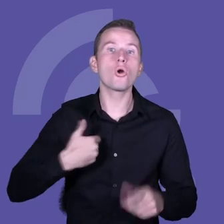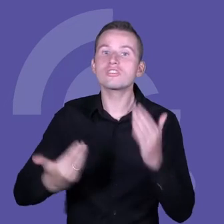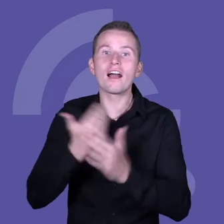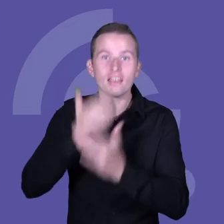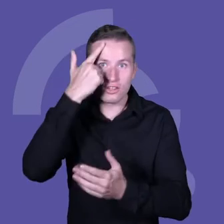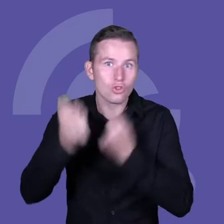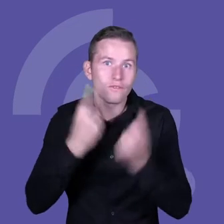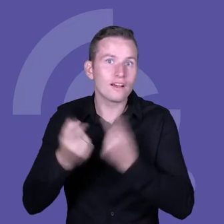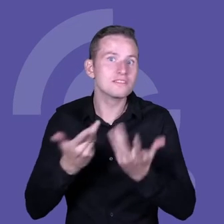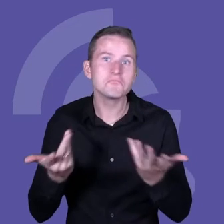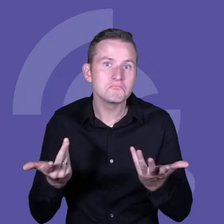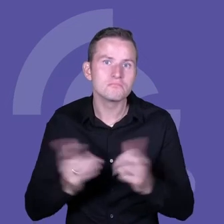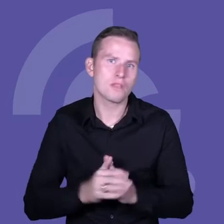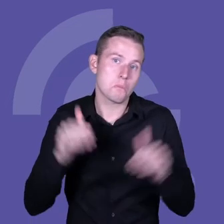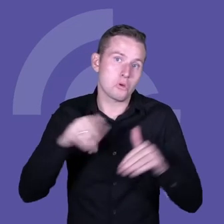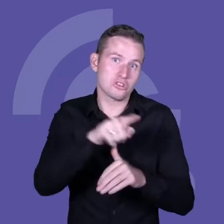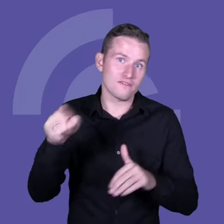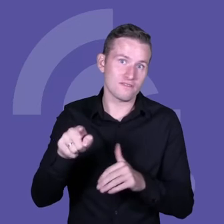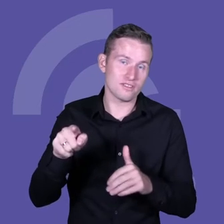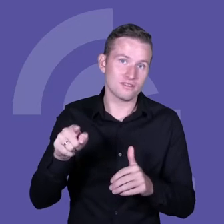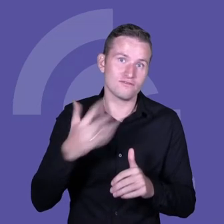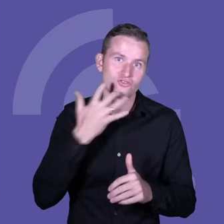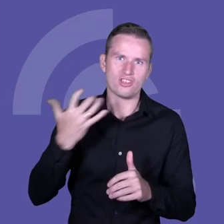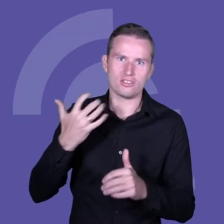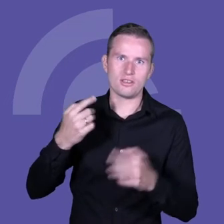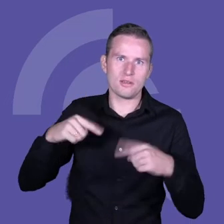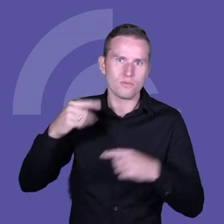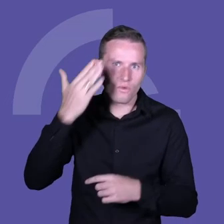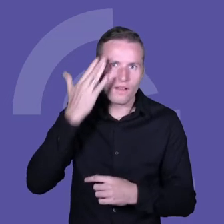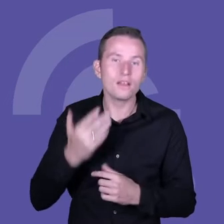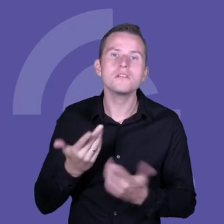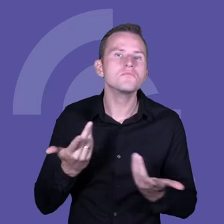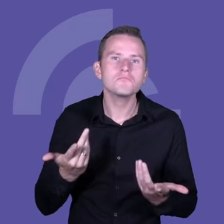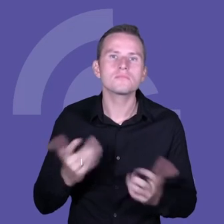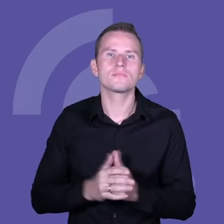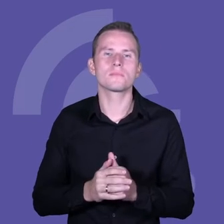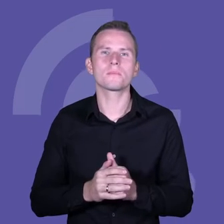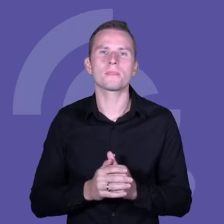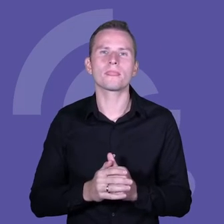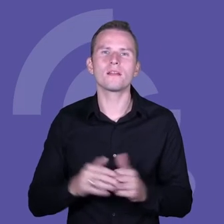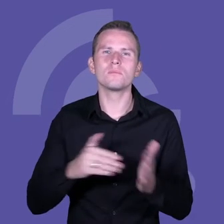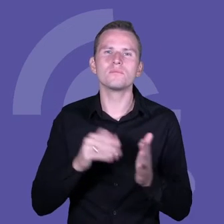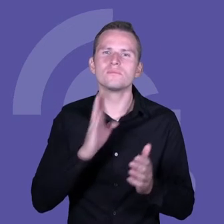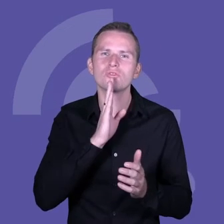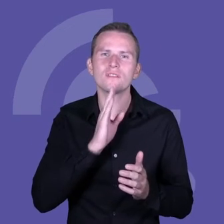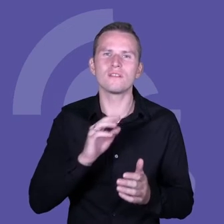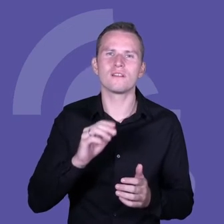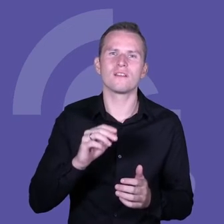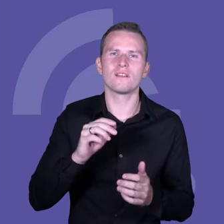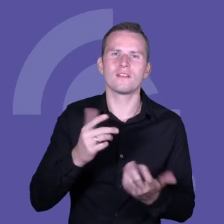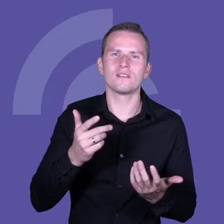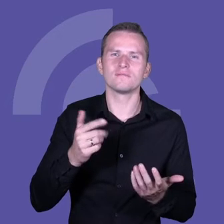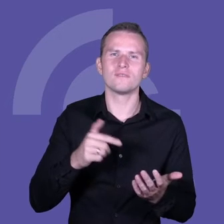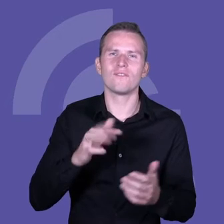Nie wiem, czy Państwo się wcześniej spotkali, ale jest o niej bardzo głośnie. Chodzi tutaj o takie ogniwa fotowoltaiczne, zwane perl z kwitami,